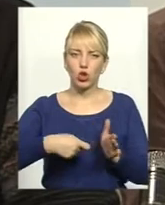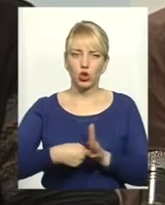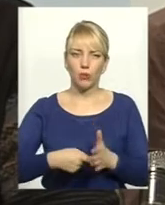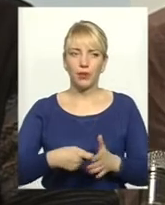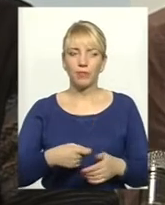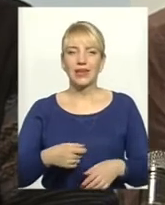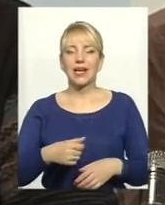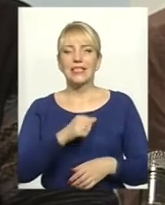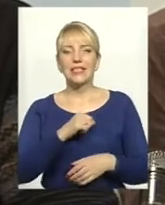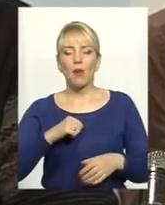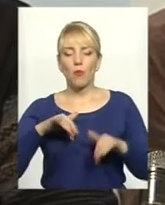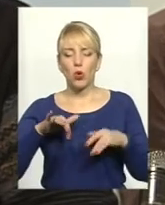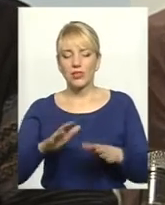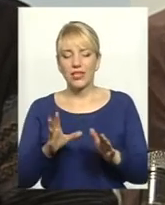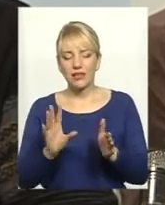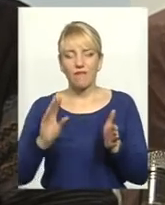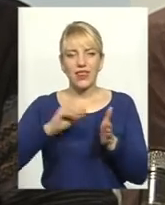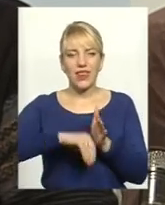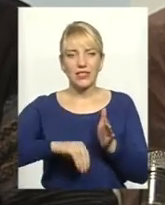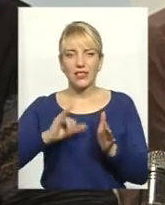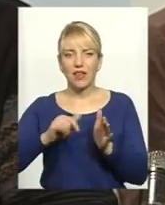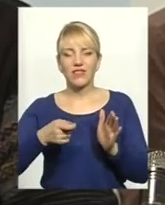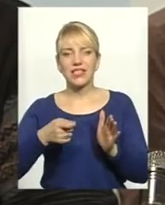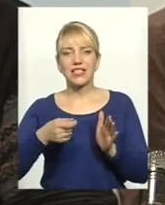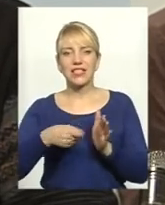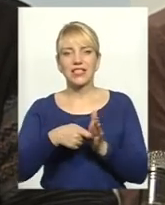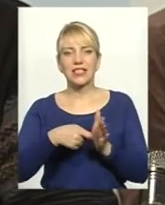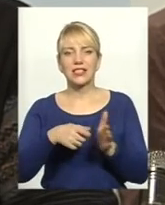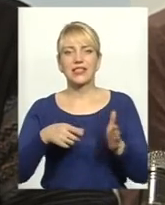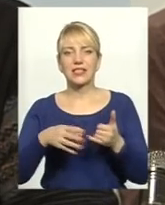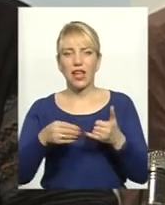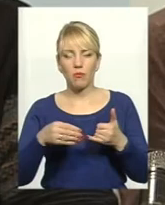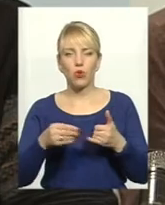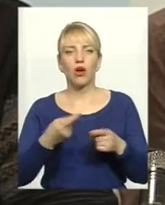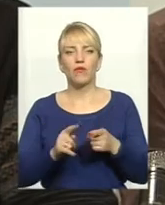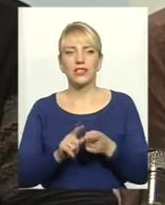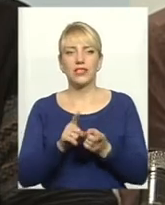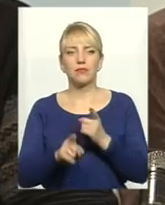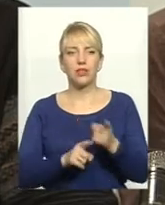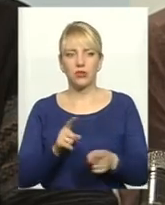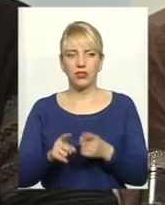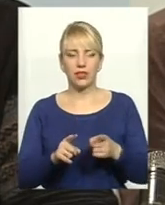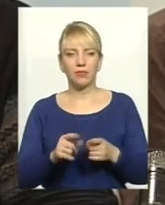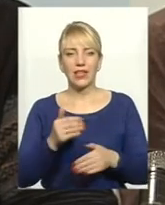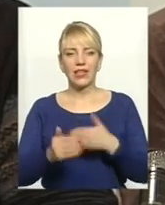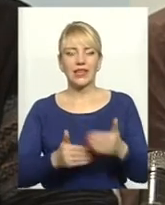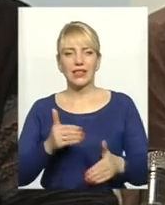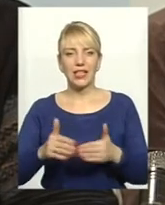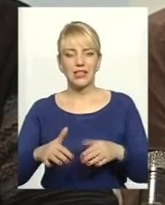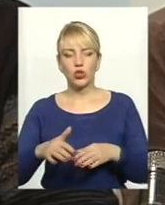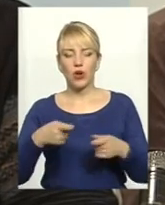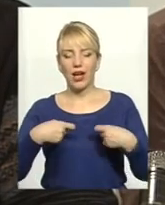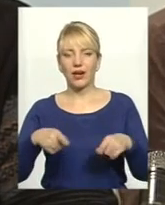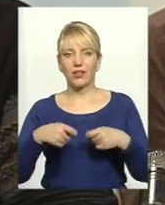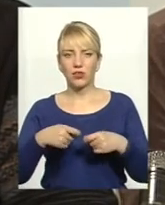Самий процес внесення їх у землю теж змінюється з кожним роком. Тенденції ринку, настільки